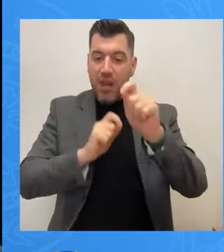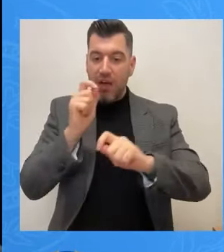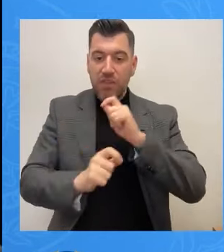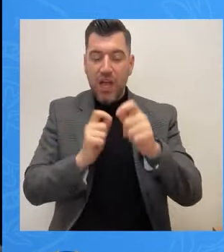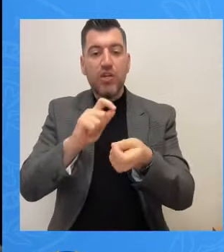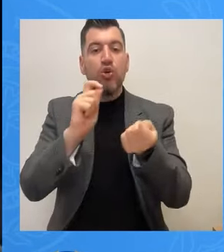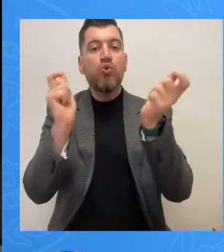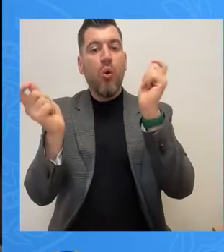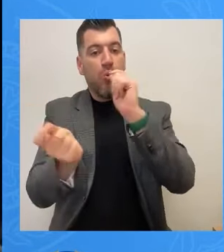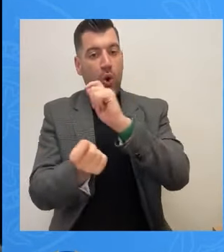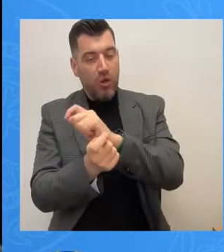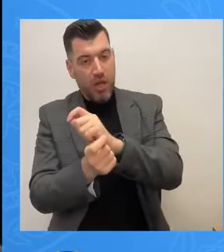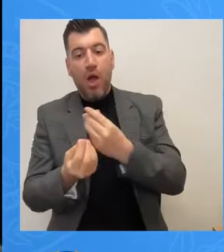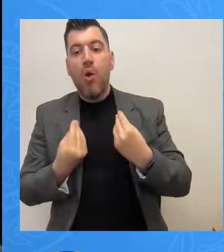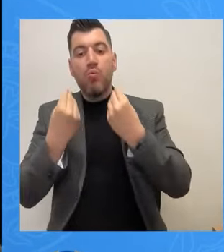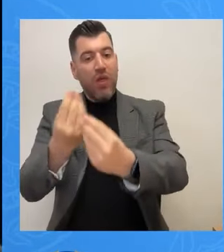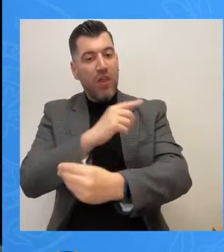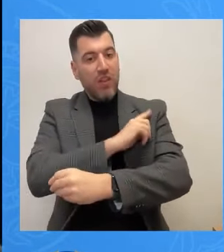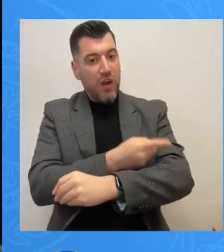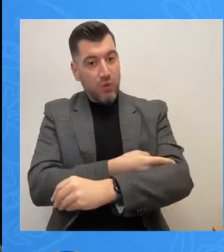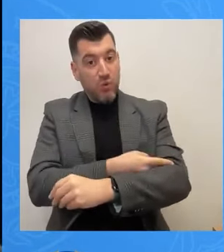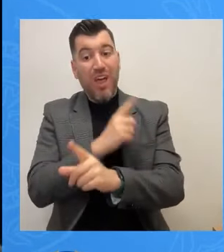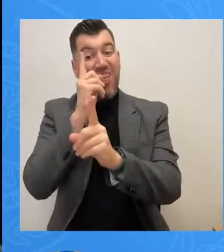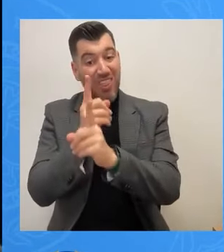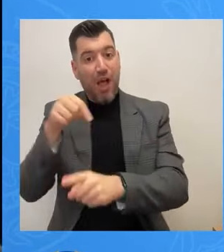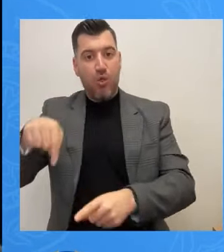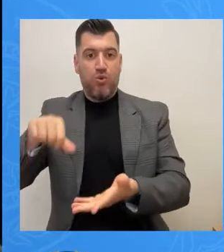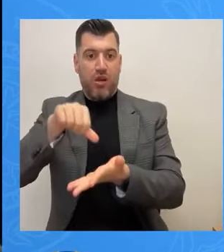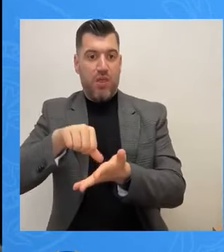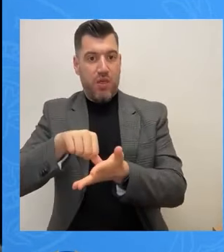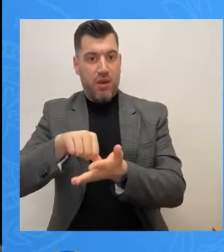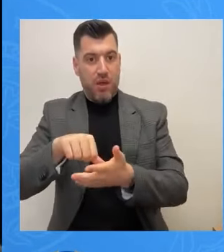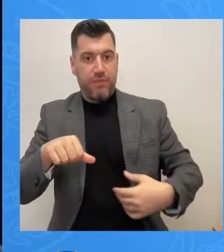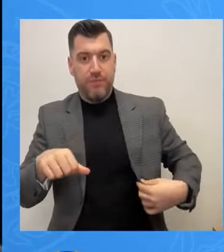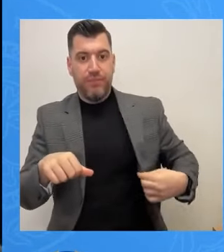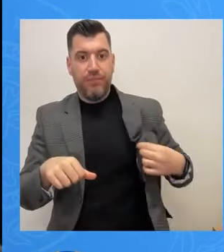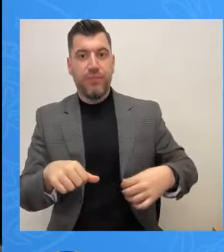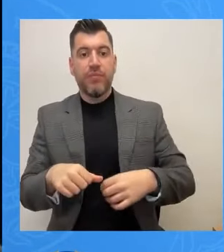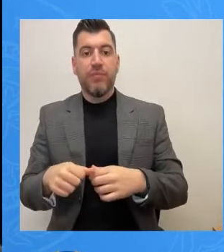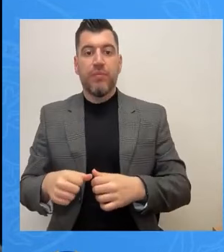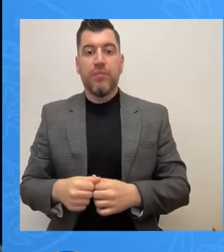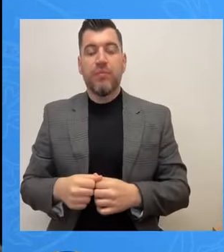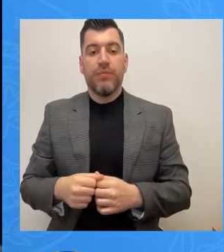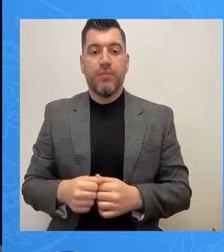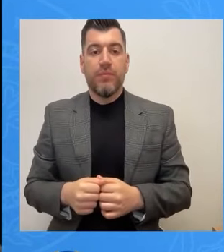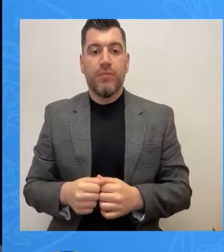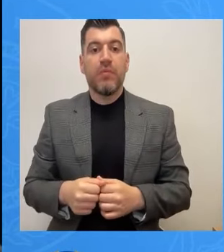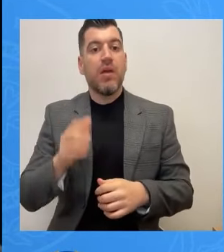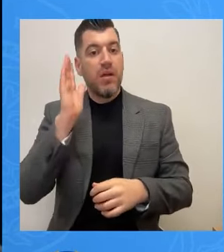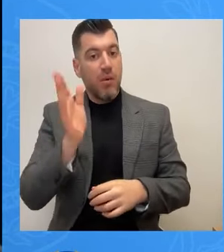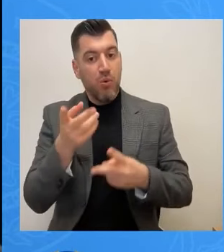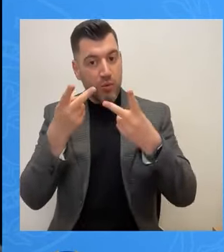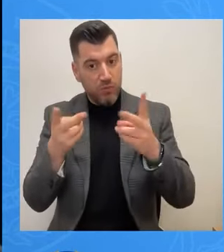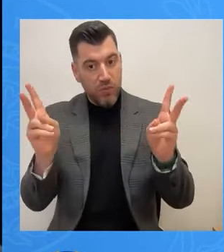δημιουργεί τη δυνατότητα, ειδικά στην Αθήνα, με τα χαρακτηριστικά που έχει, αξιοποιώντας το προηγούμενο καθεστώς, να δημιουργήσει